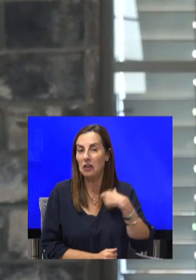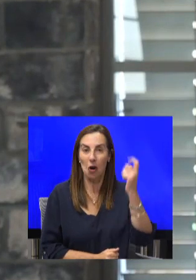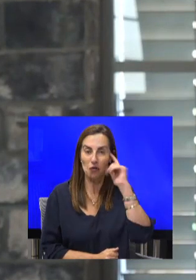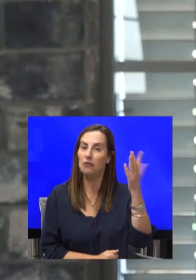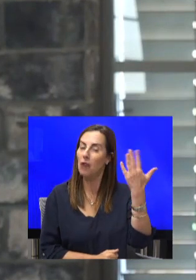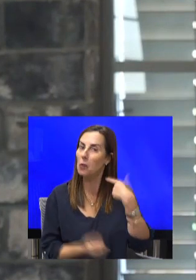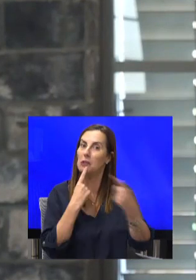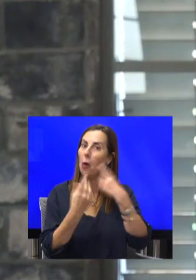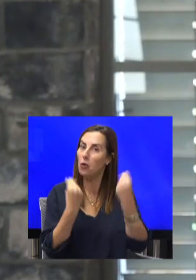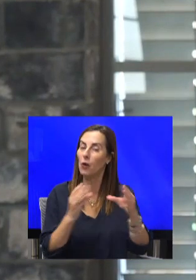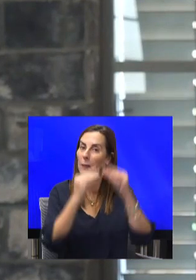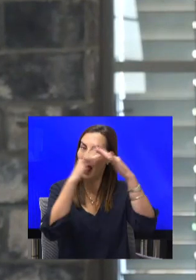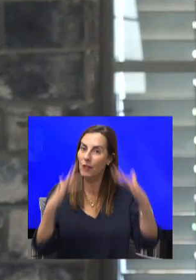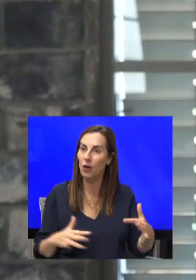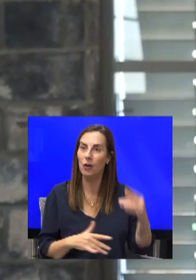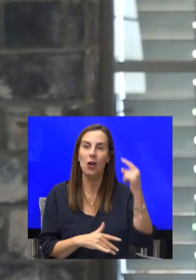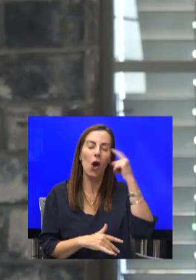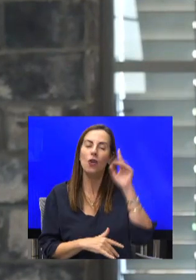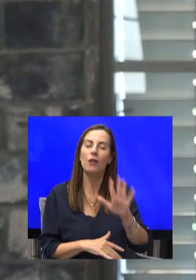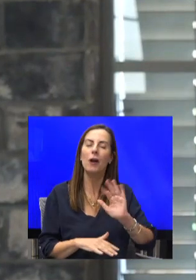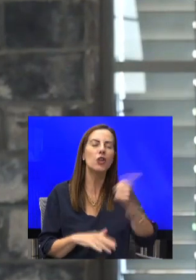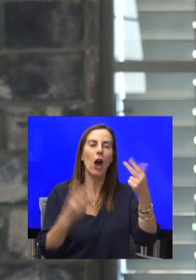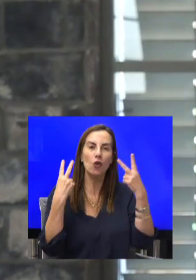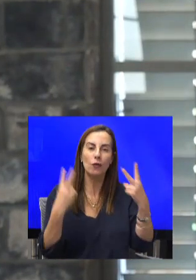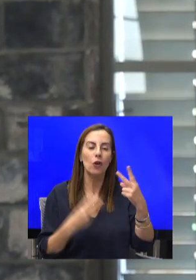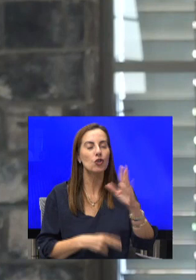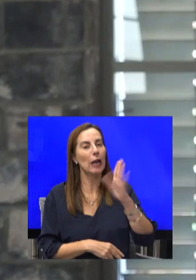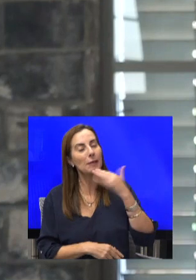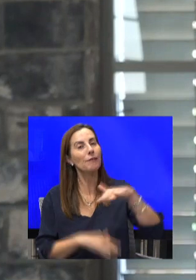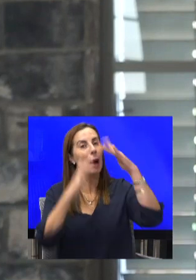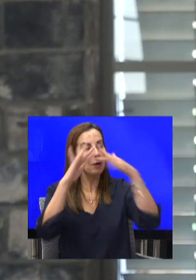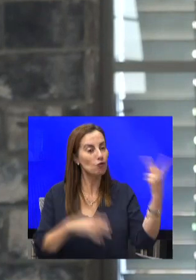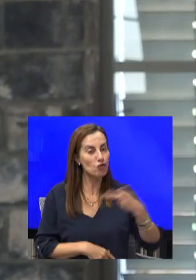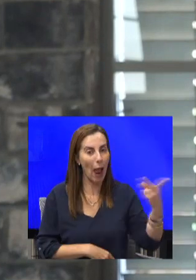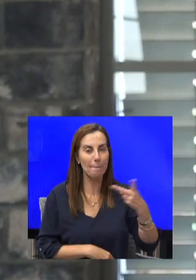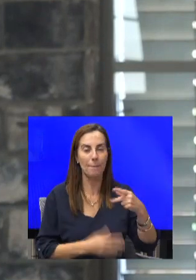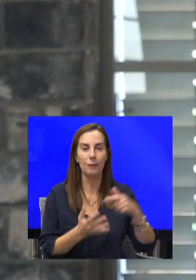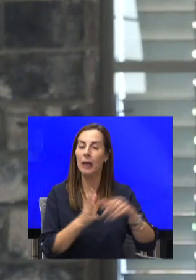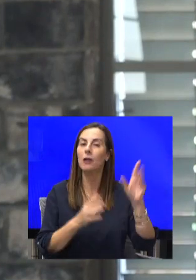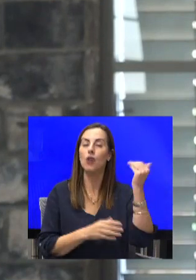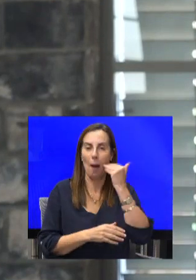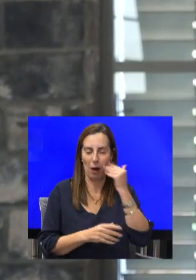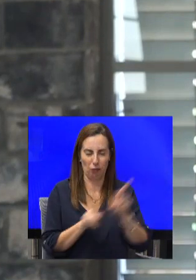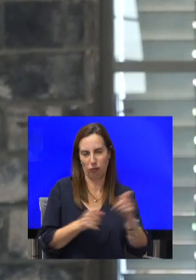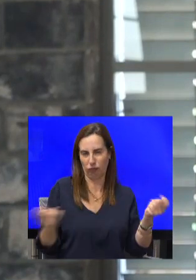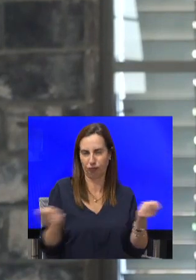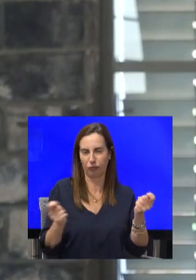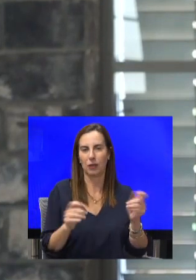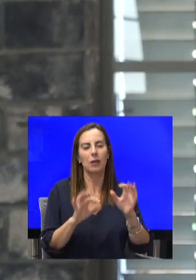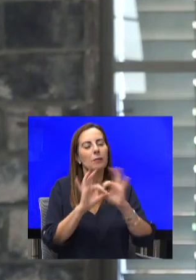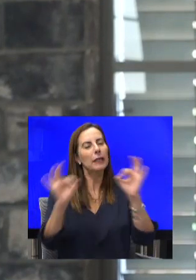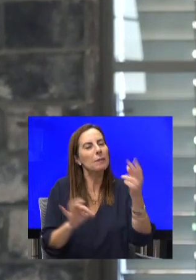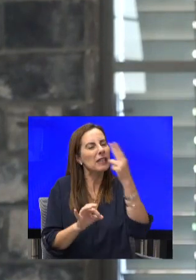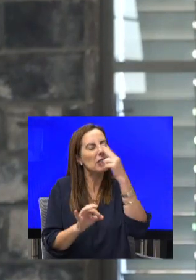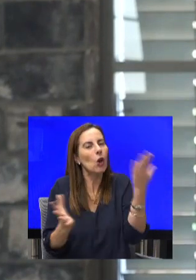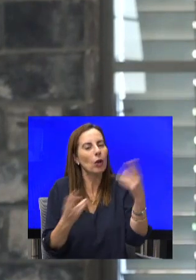ערב טוב המסדר, וזה מה שחשוב, זה ששתי המדינות בתיווך של ארצות הברית החליטו ביחד לנסות ולפתור את המחלוקת הזאת בדרך של מסע